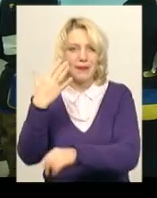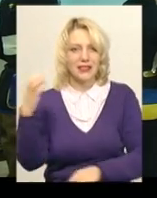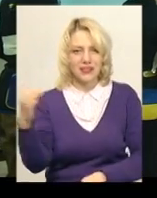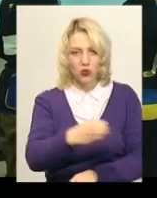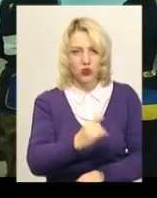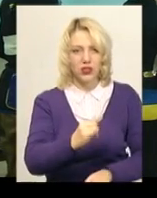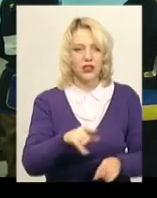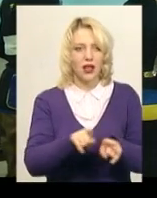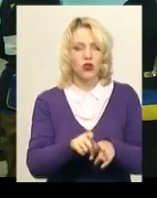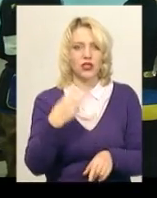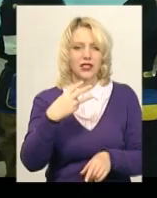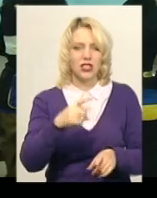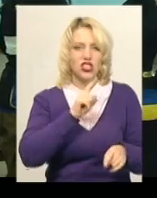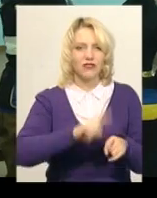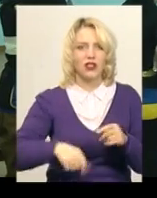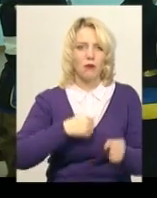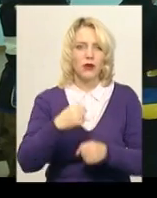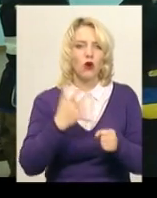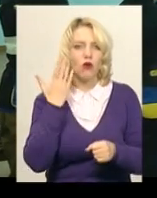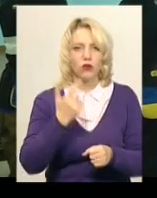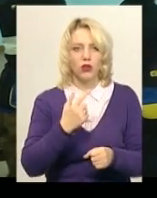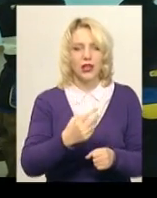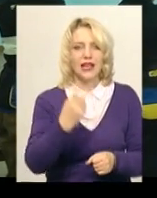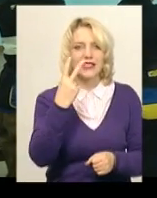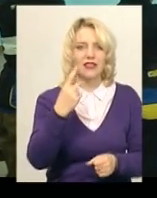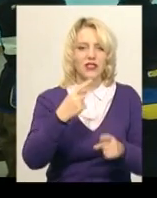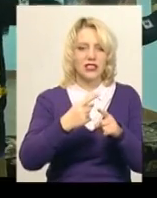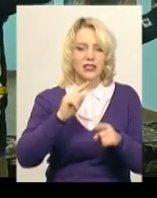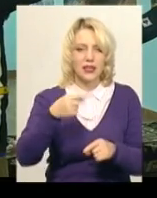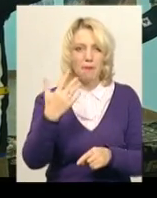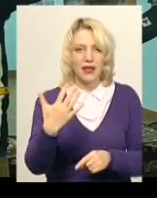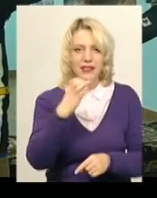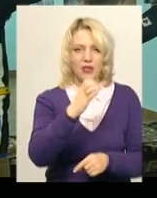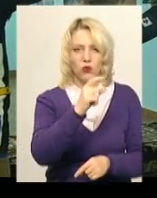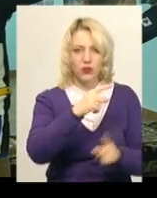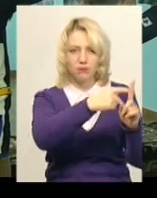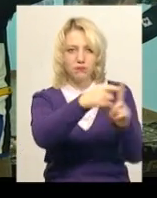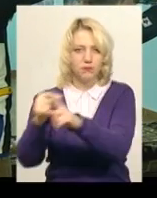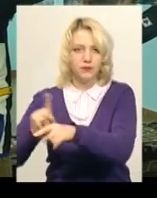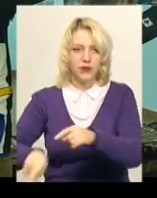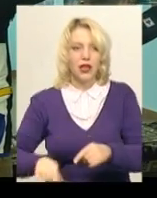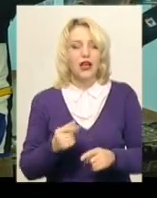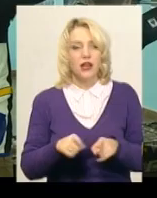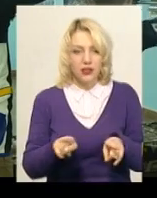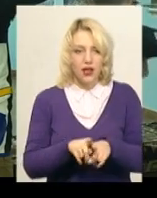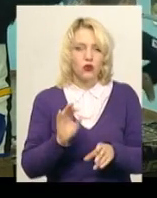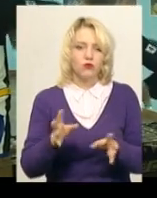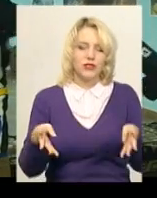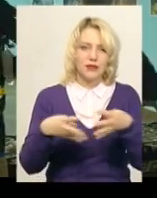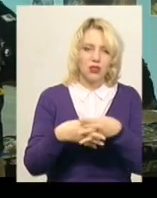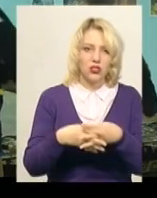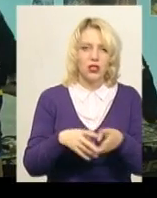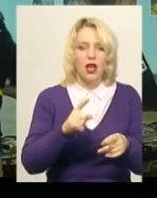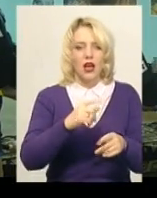а також 30 пострілів швидкого бігу, коли мішень пробігає за 2,5 секунди. Плюс 40 пострілів змішаного бігу. Мішень бігає